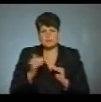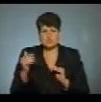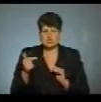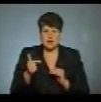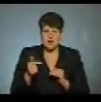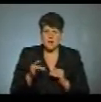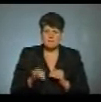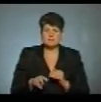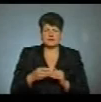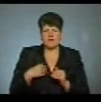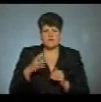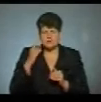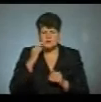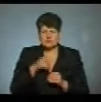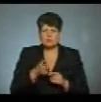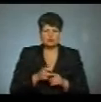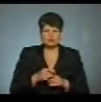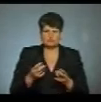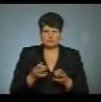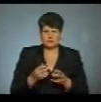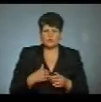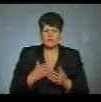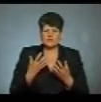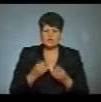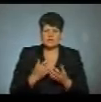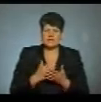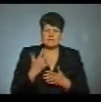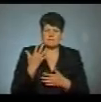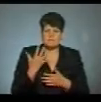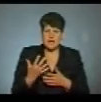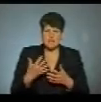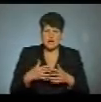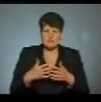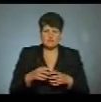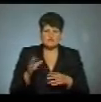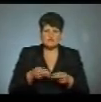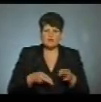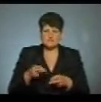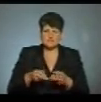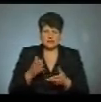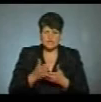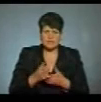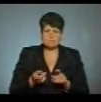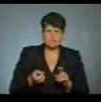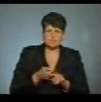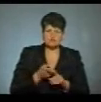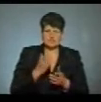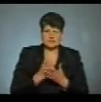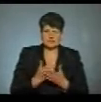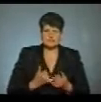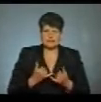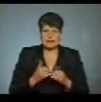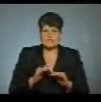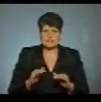грам, то я рахую, що він нам буде дуже потрібний. У нас ще є п'ять апаратів, але вони всі в операційних стоять і підключені стоять для